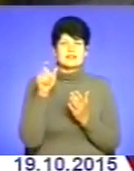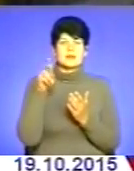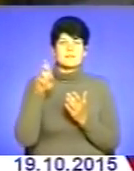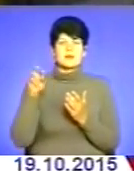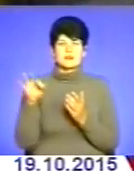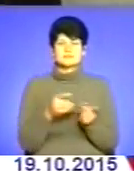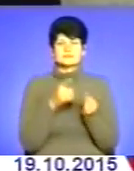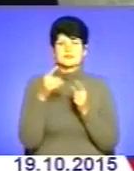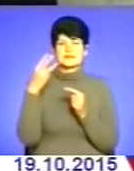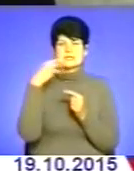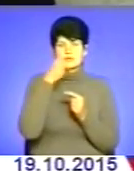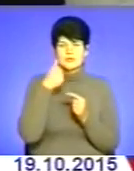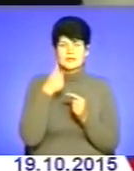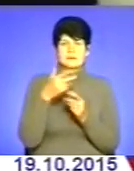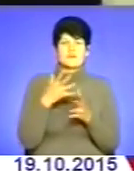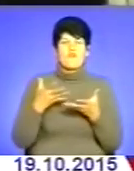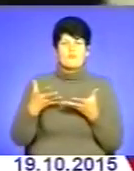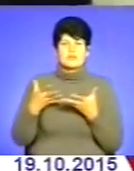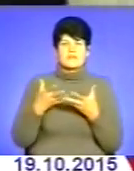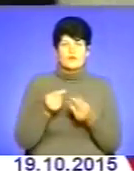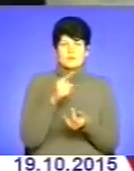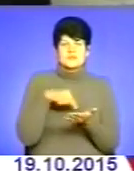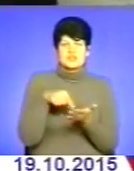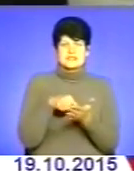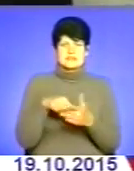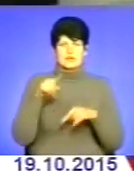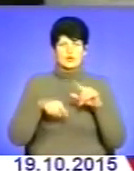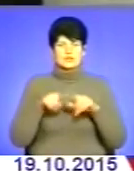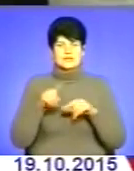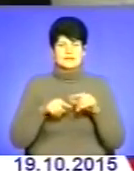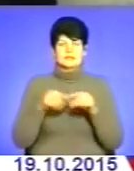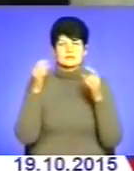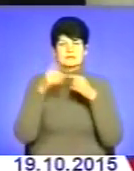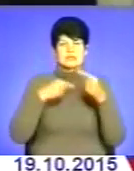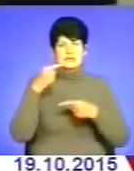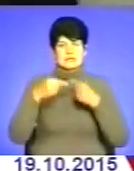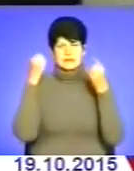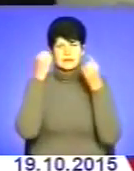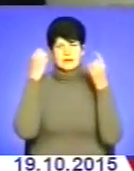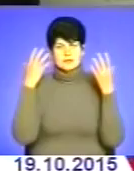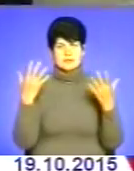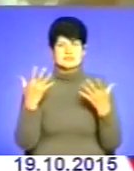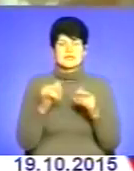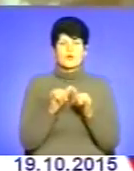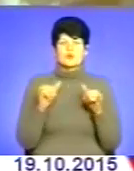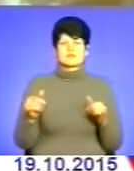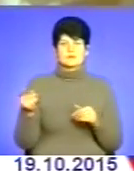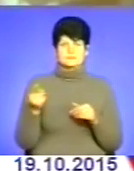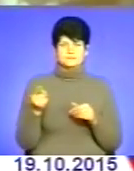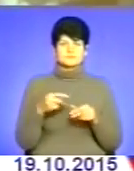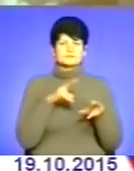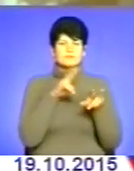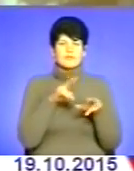-ті роки Впливові міщанські родини, давні традиції, культурне становлення та розквіт Тернополя З погляду